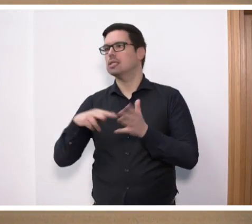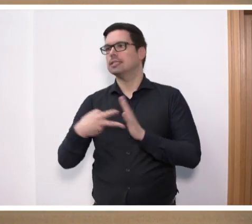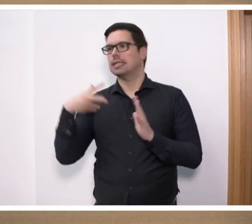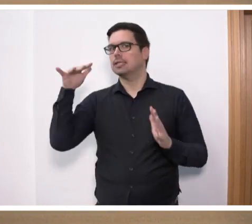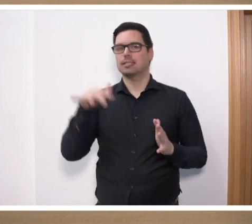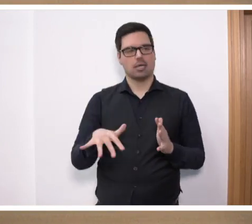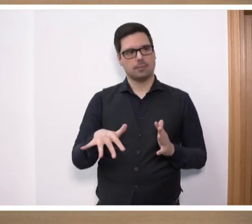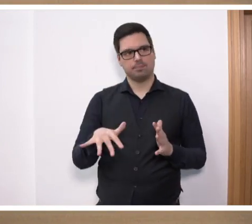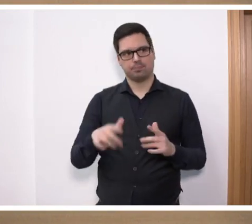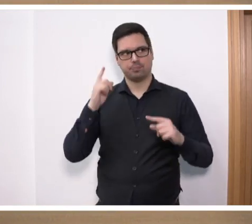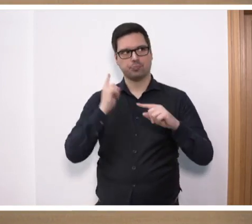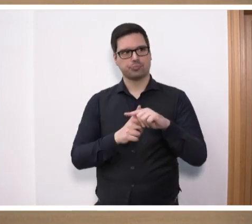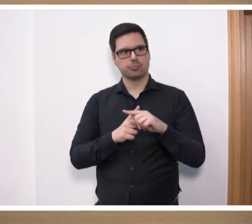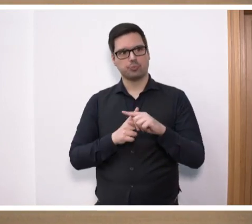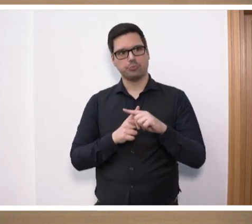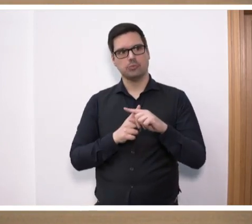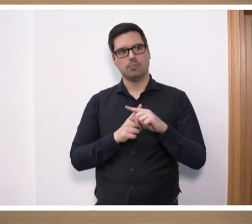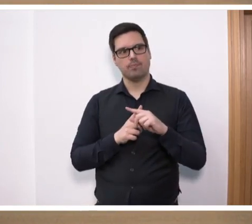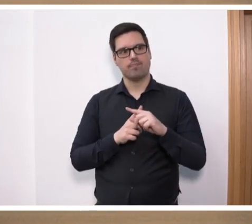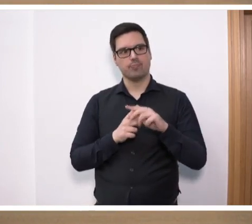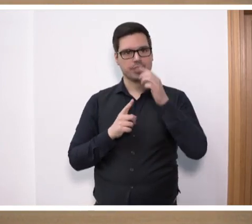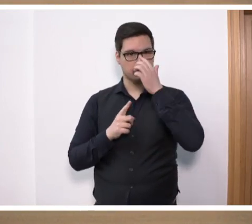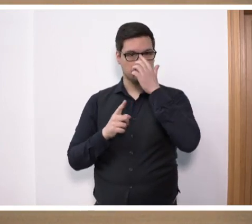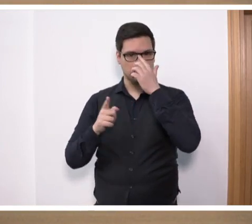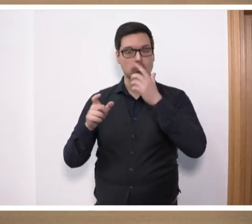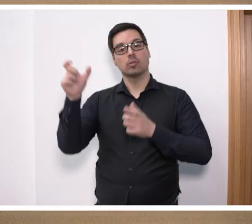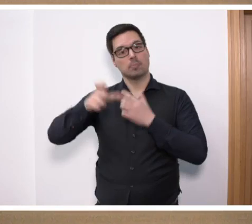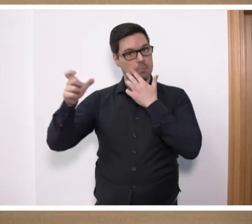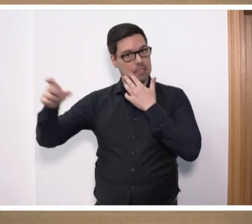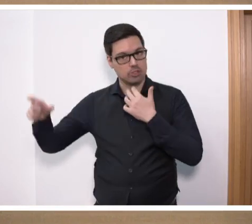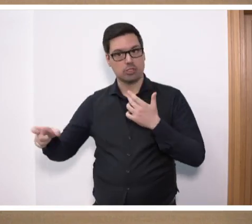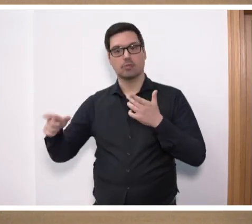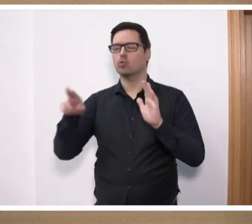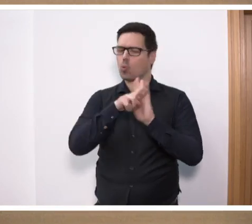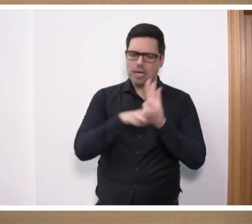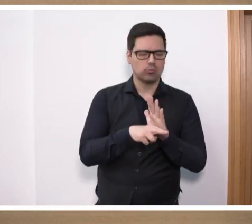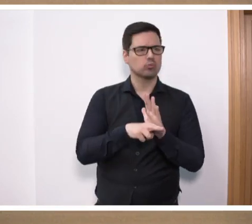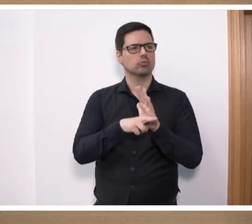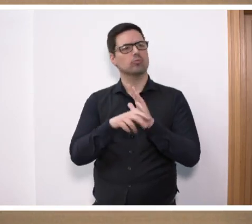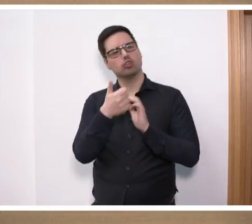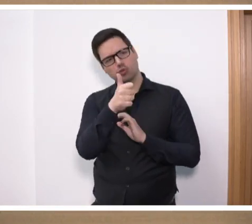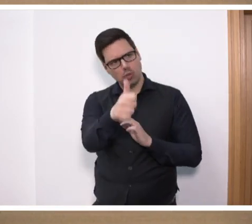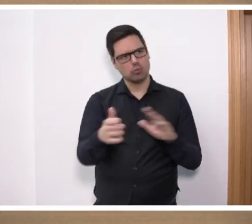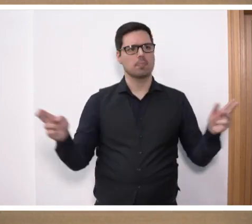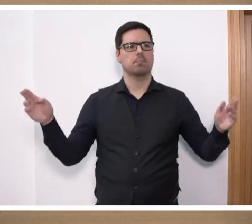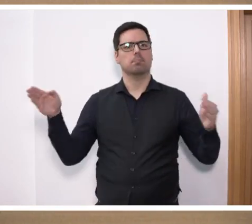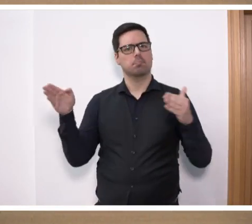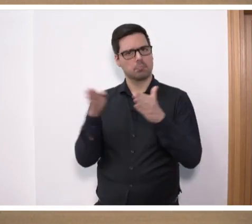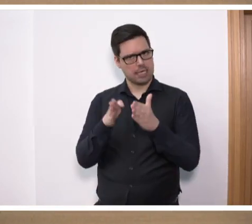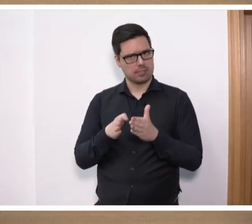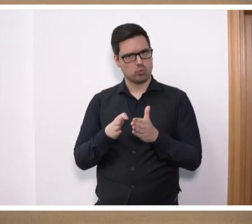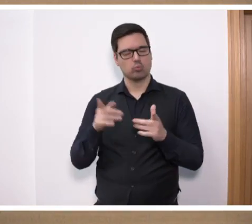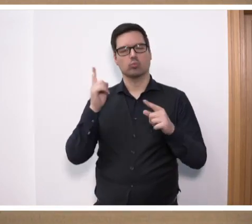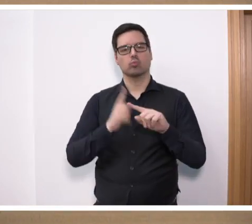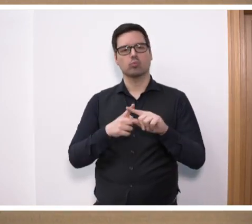benötigen, die, wie gesagt, geprägt sein muss von Humanität, von Ordnung, von Steuerung und Begrenzung. Das ist doch